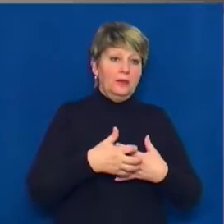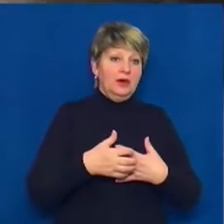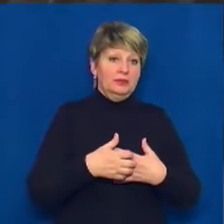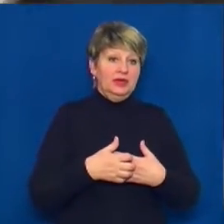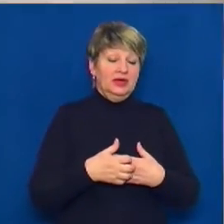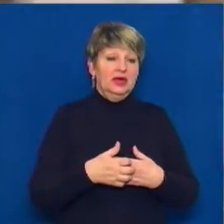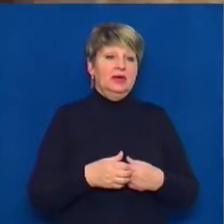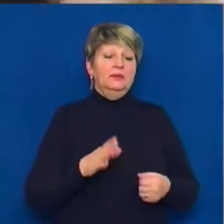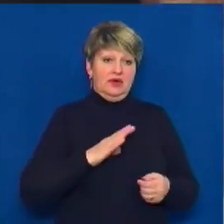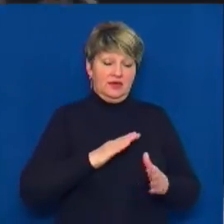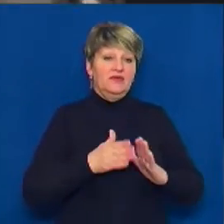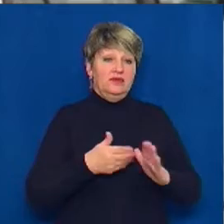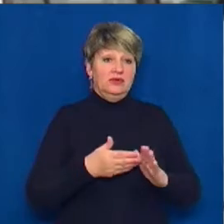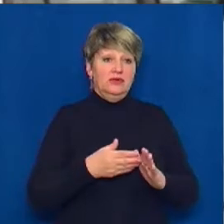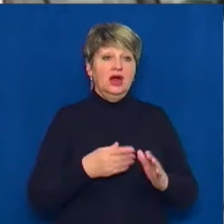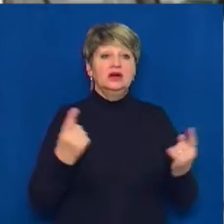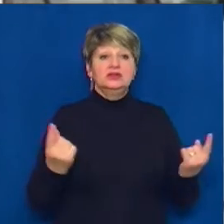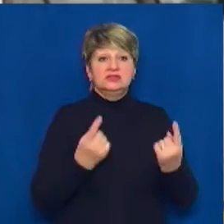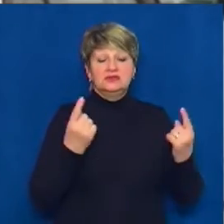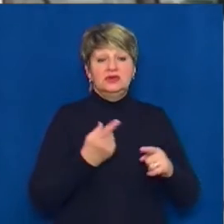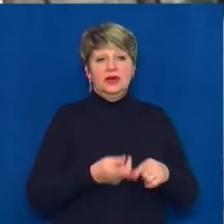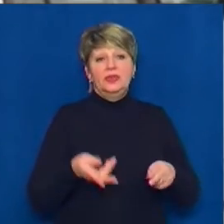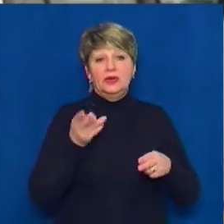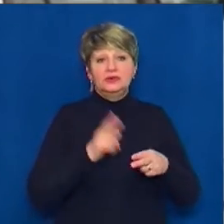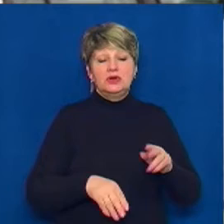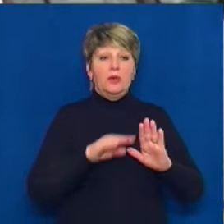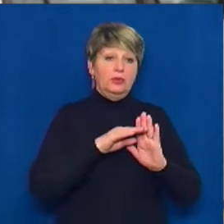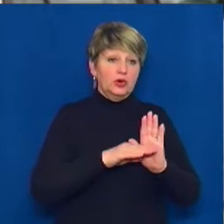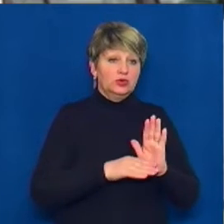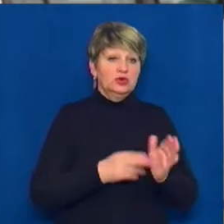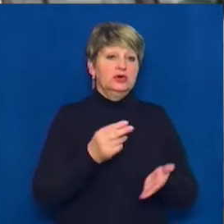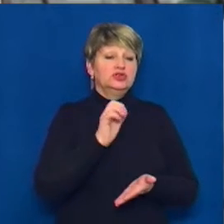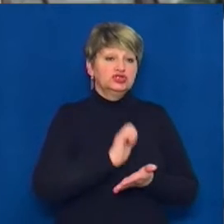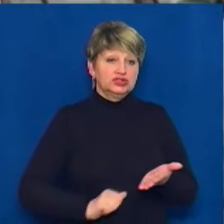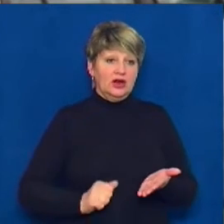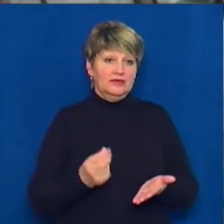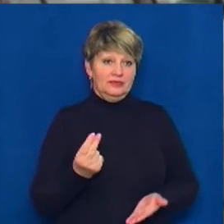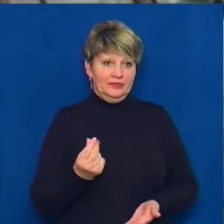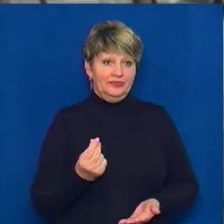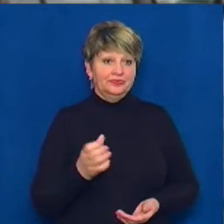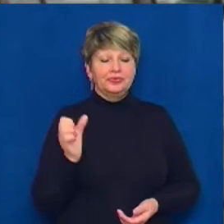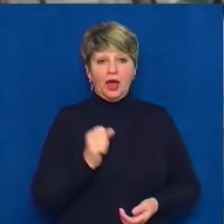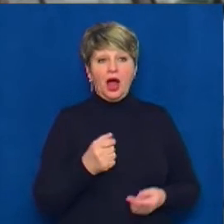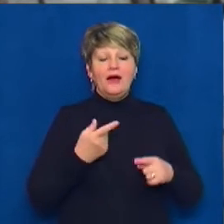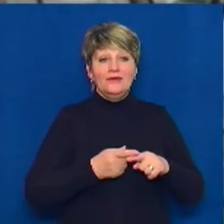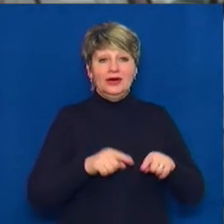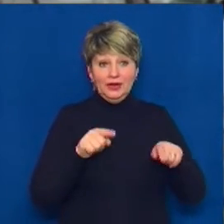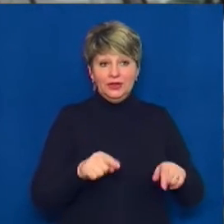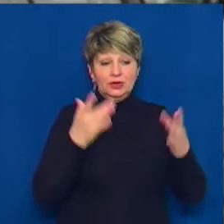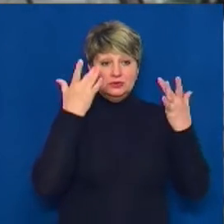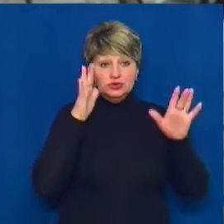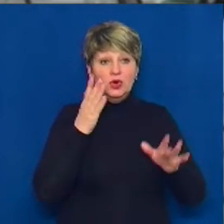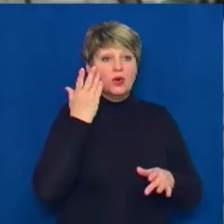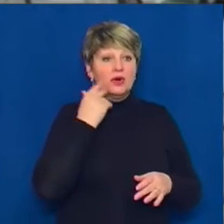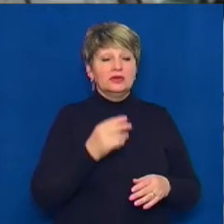собаками. Зазвичай це закінчується протоколами, штрафами. А в даному випадку, коли черкащани